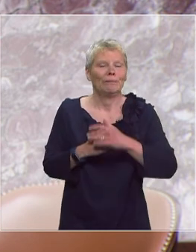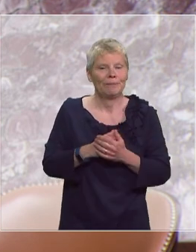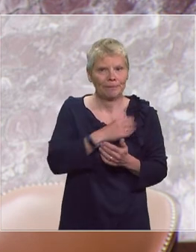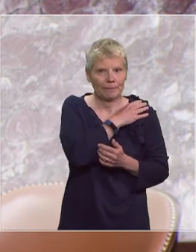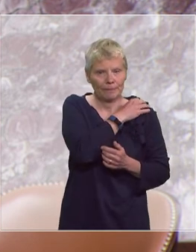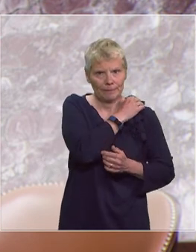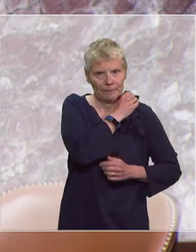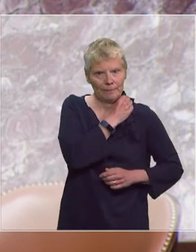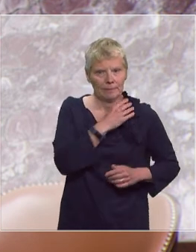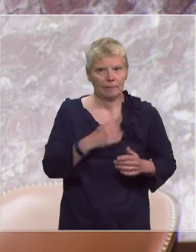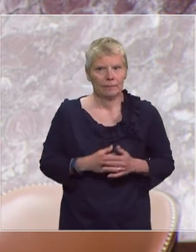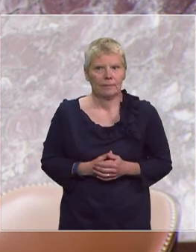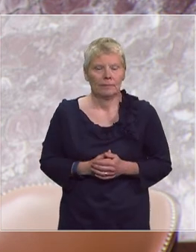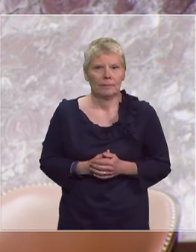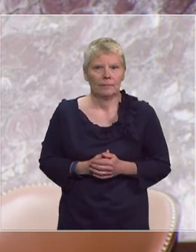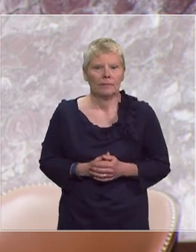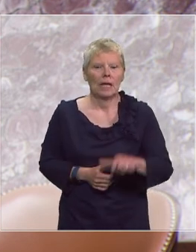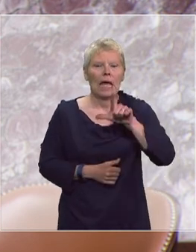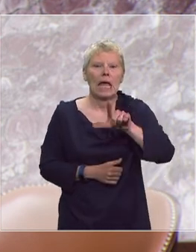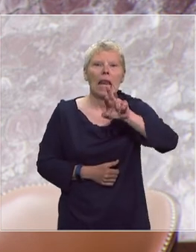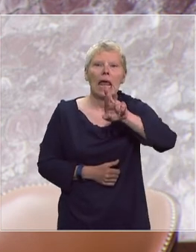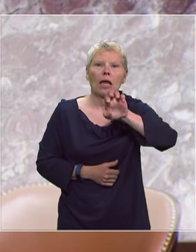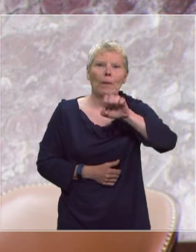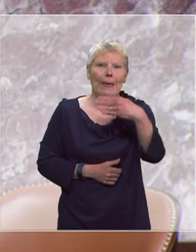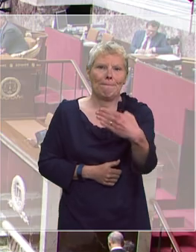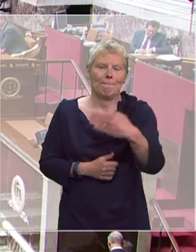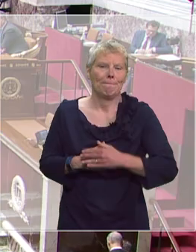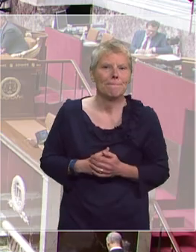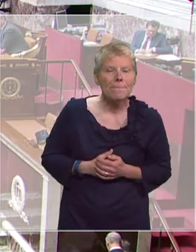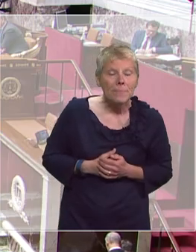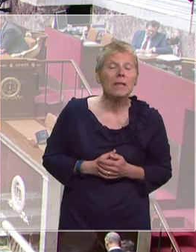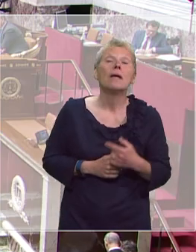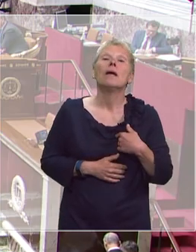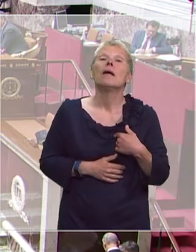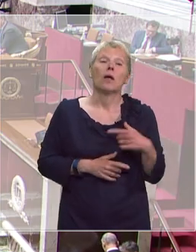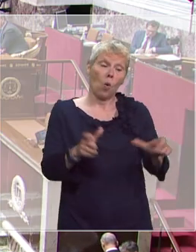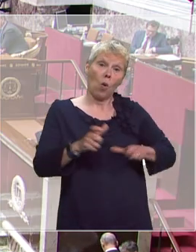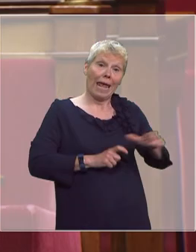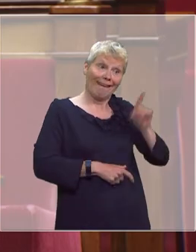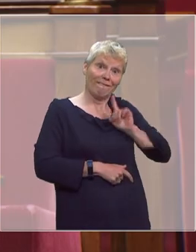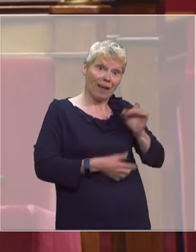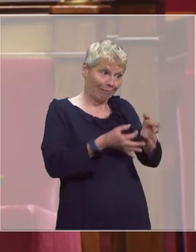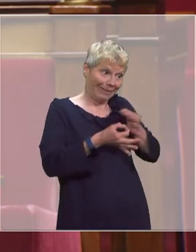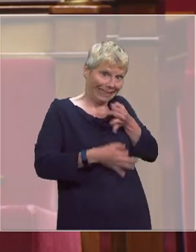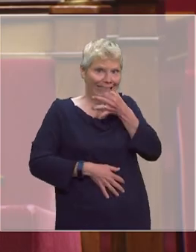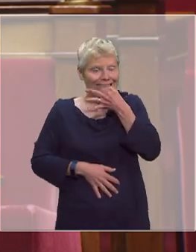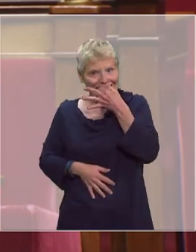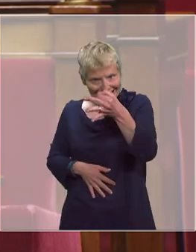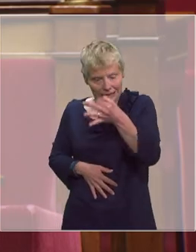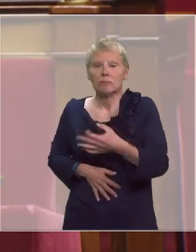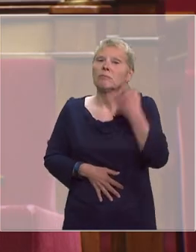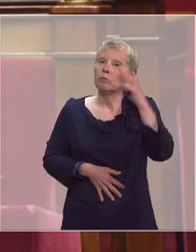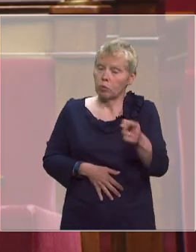Fiona Lazar pour le groupe La République En Marche. Merci, monsieur le Président. La question de ma collègue Fiona Lazar s'adresse à la secrétaire d'Etat auprès du ministre